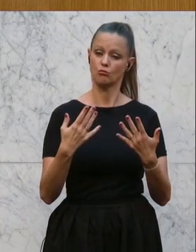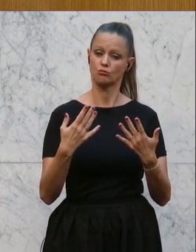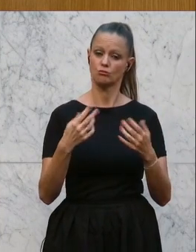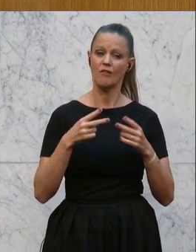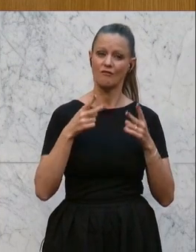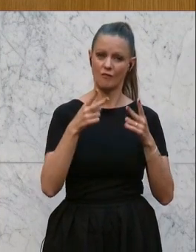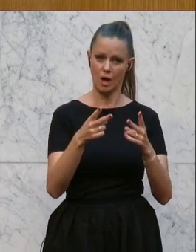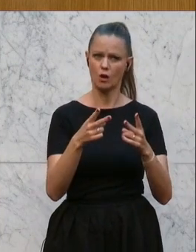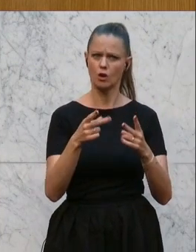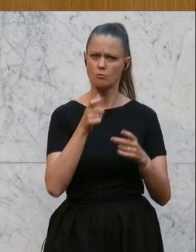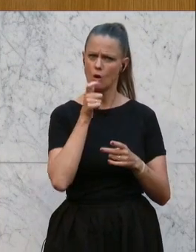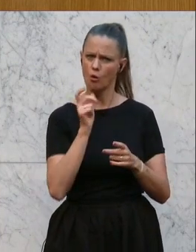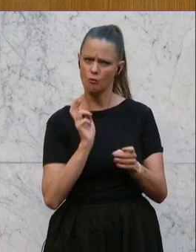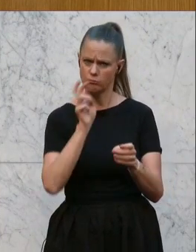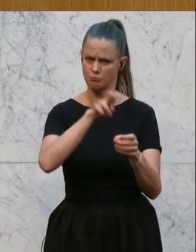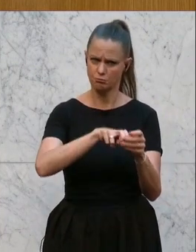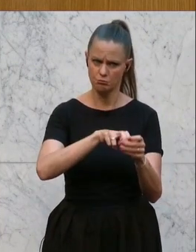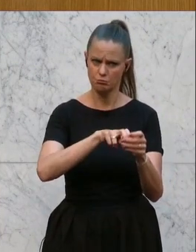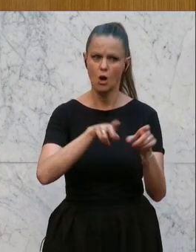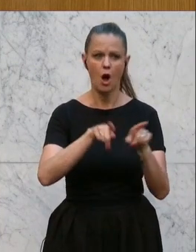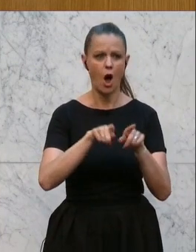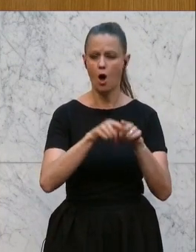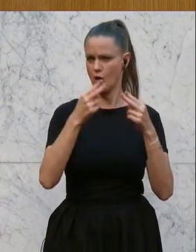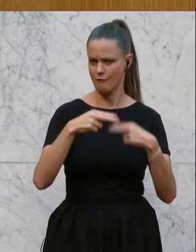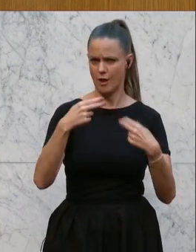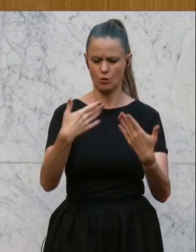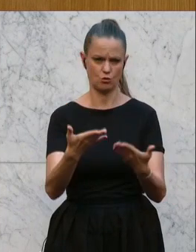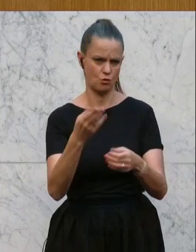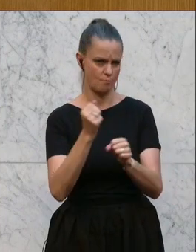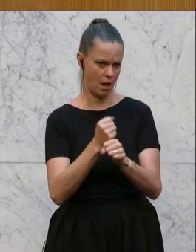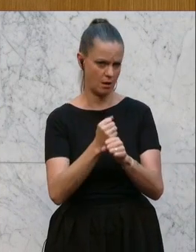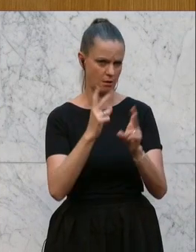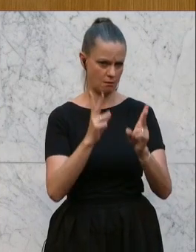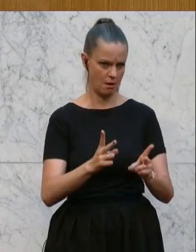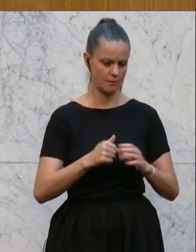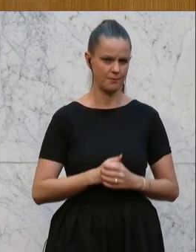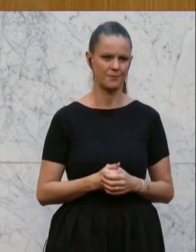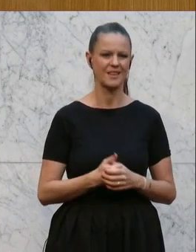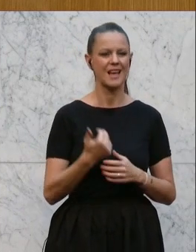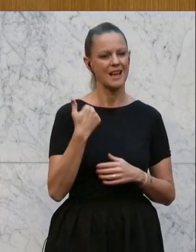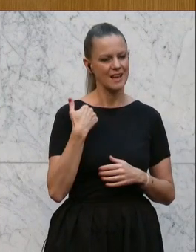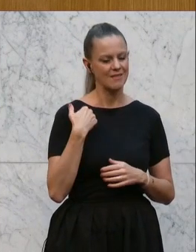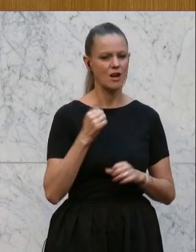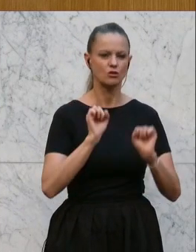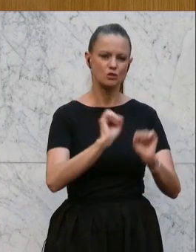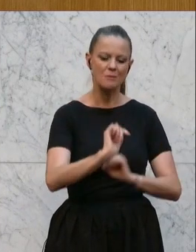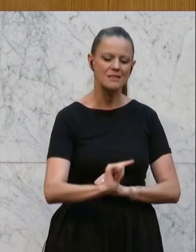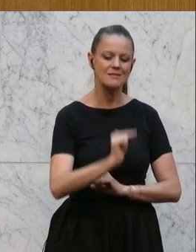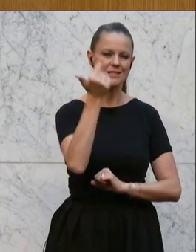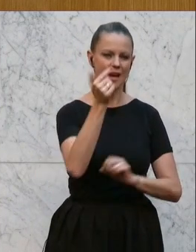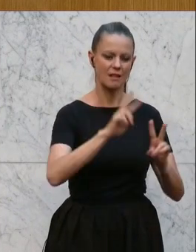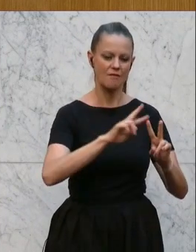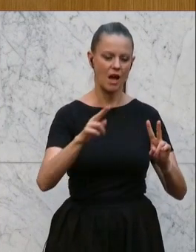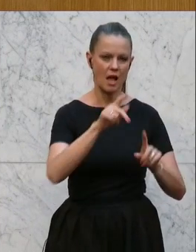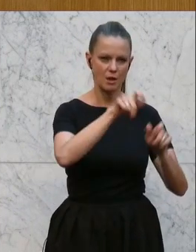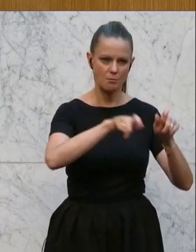Beruf gekommen sind, werden das weiterhin natürlich tun können. Es gab immer eine zweite Variante, dass